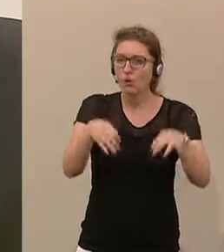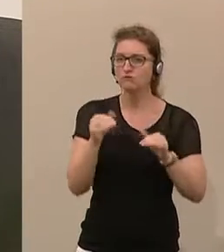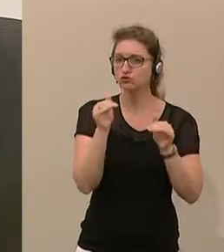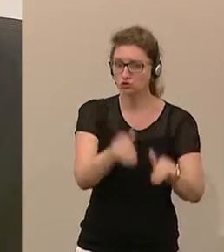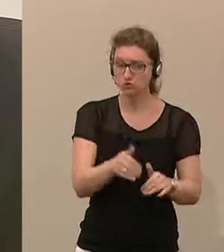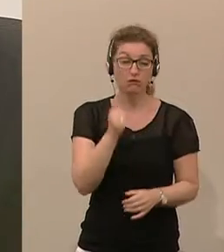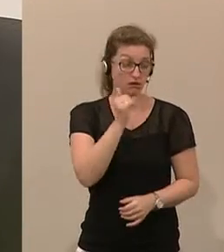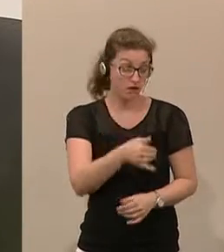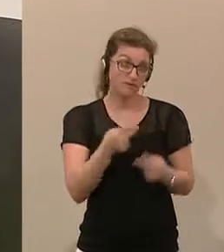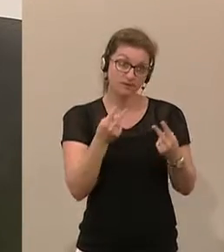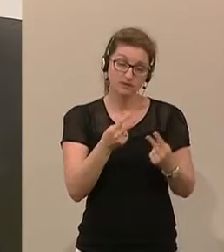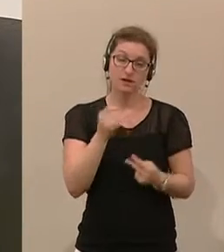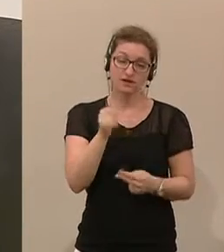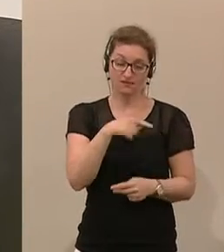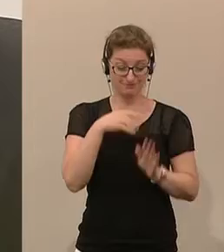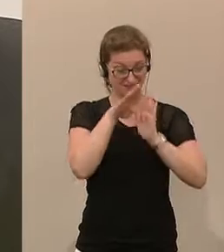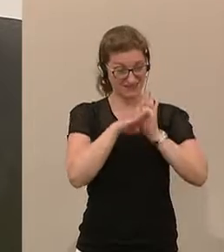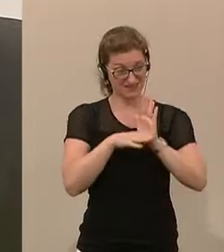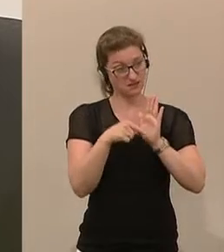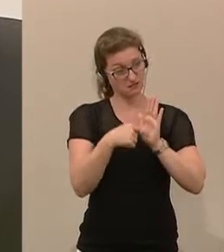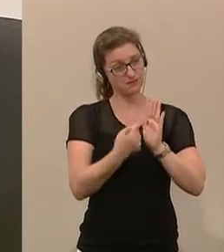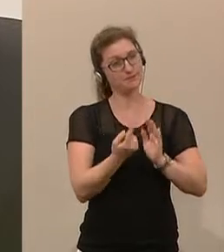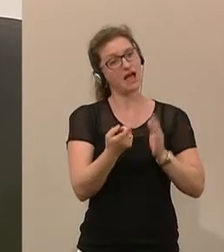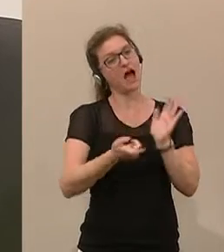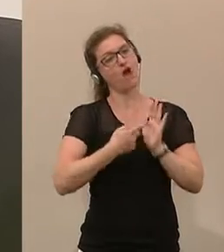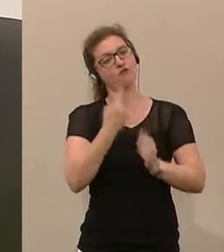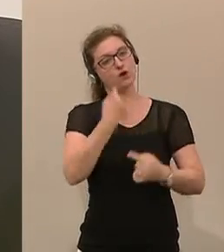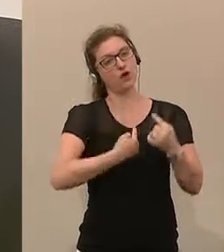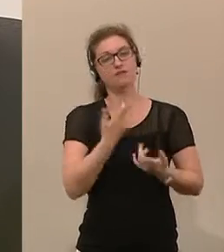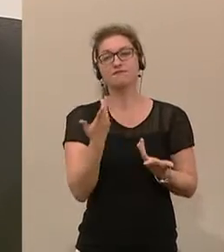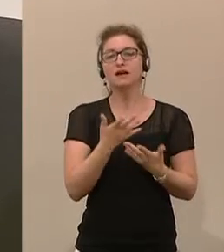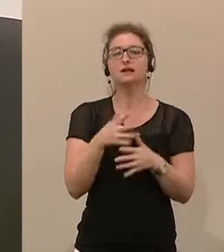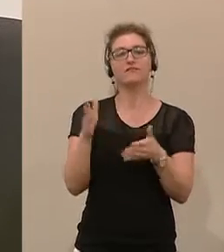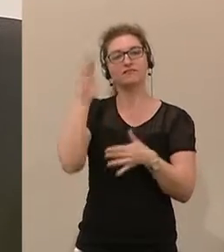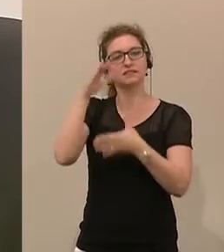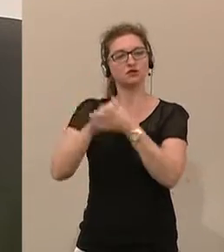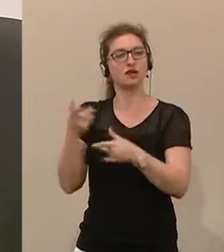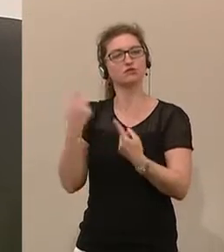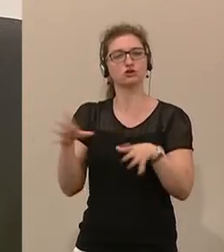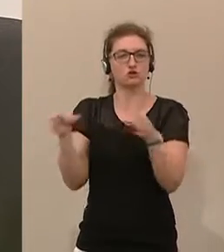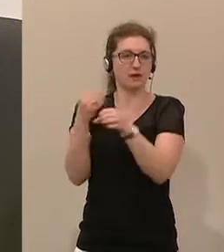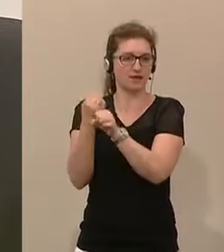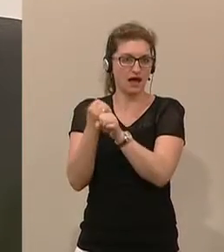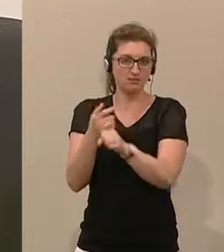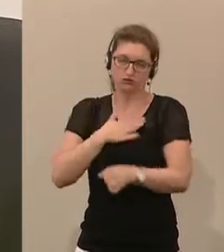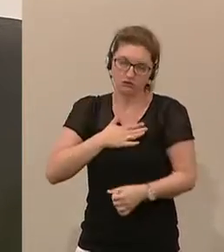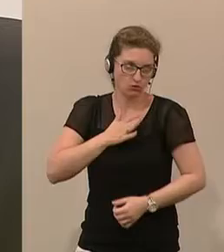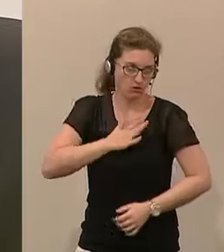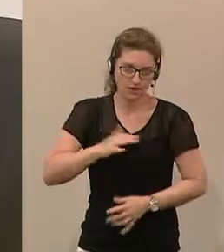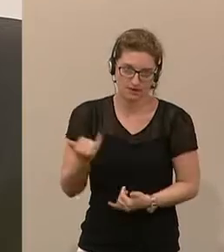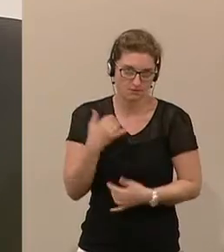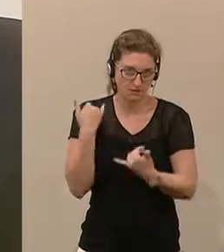Opferschutz, ja. Wir sind per Gesetz aufgefordert, mit der Wissenschaft zusammenzuarbeiten, was wir ohne dies gern tun und